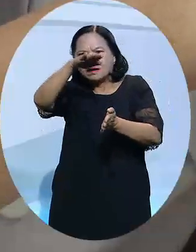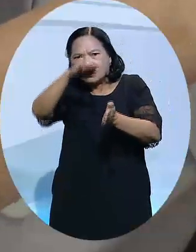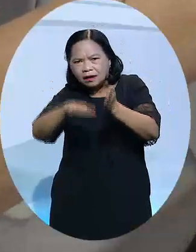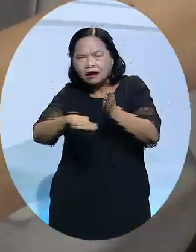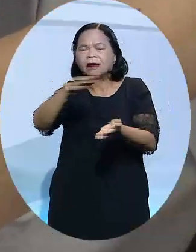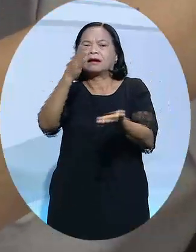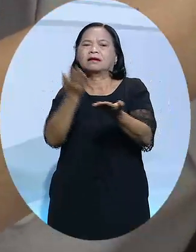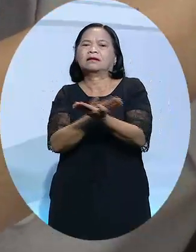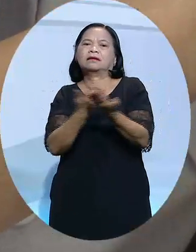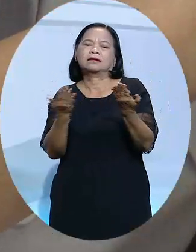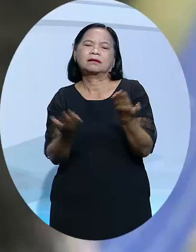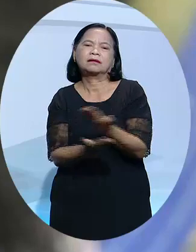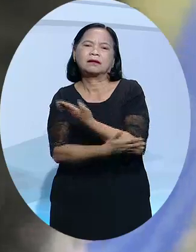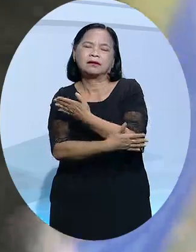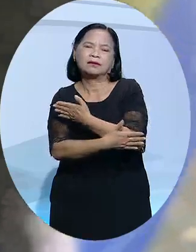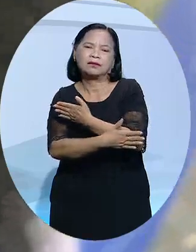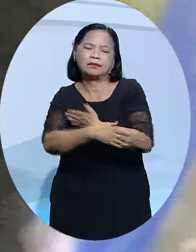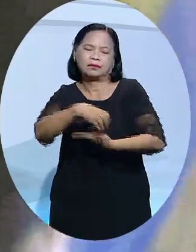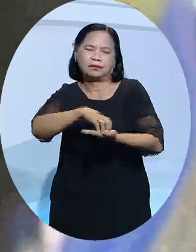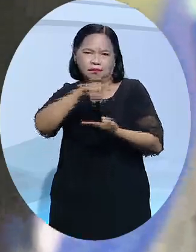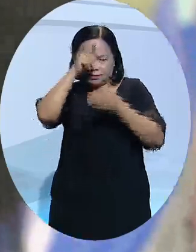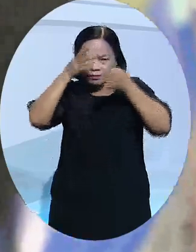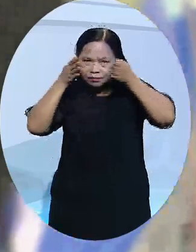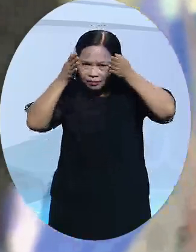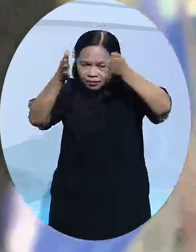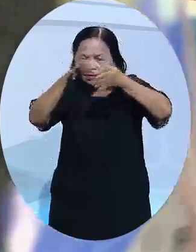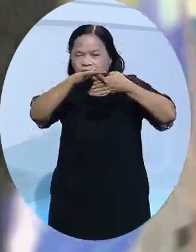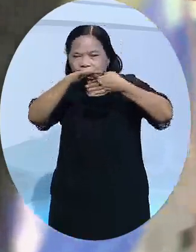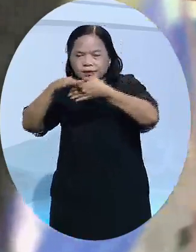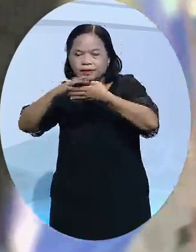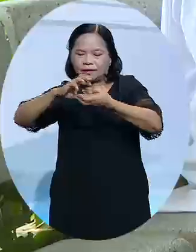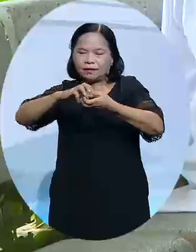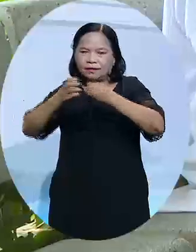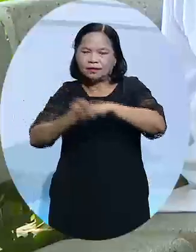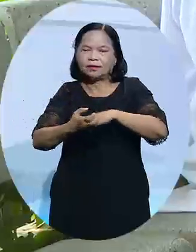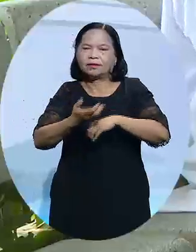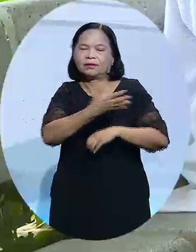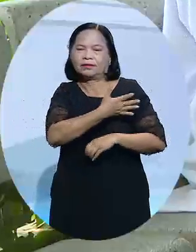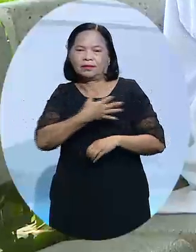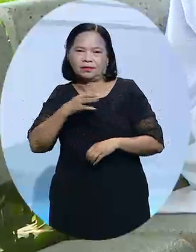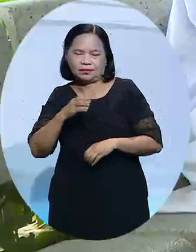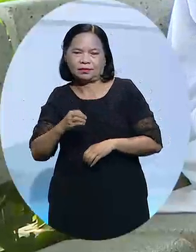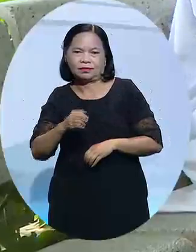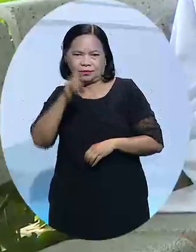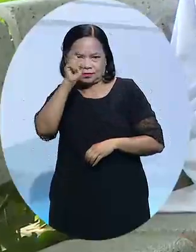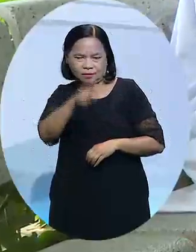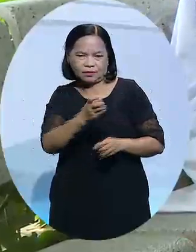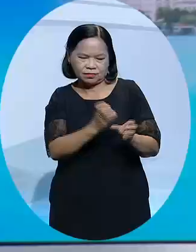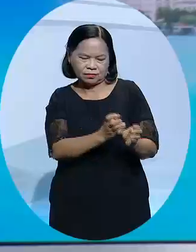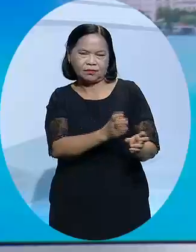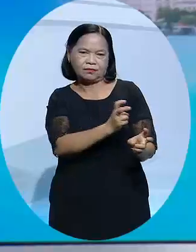đó, việc chuyển đổi số sẽ giúp các cơ sở y tế tập trung theo dõi, hướng dẫn và điều trị kịp thời cho F0, nhất là với người thuộc nhóm nguy cơ.